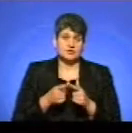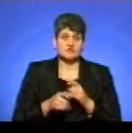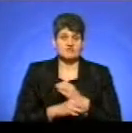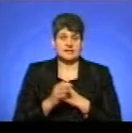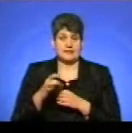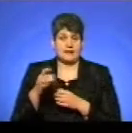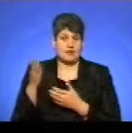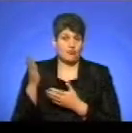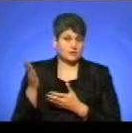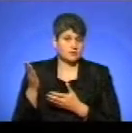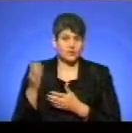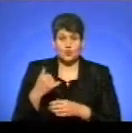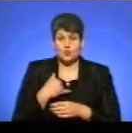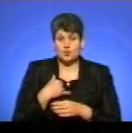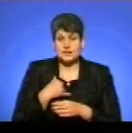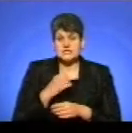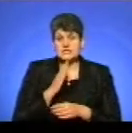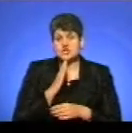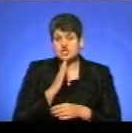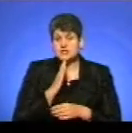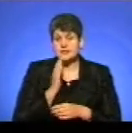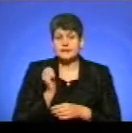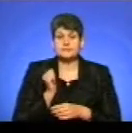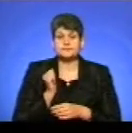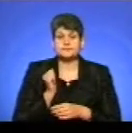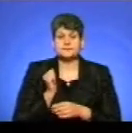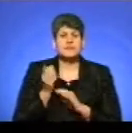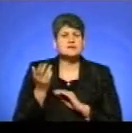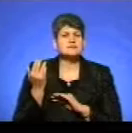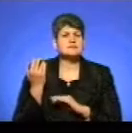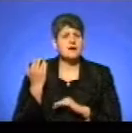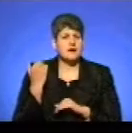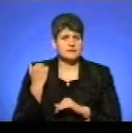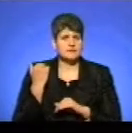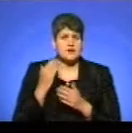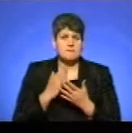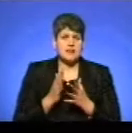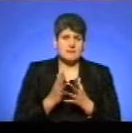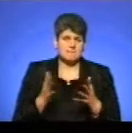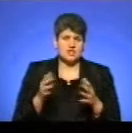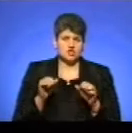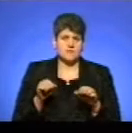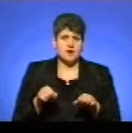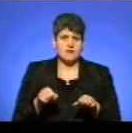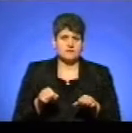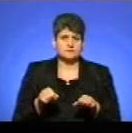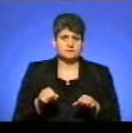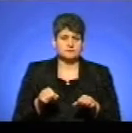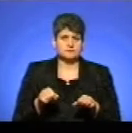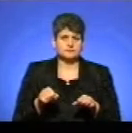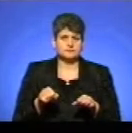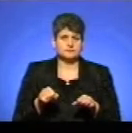регіонах. У нас жінка здавна мала більше прав і